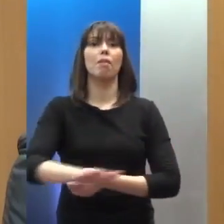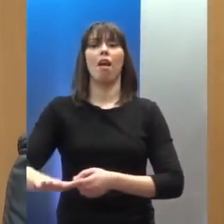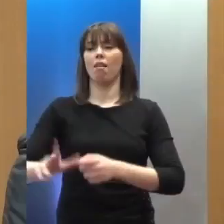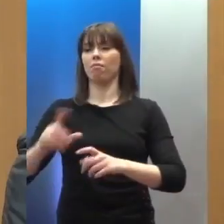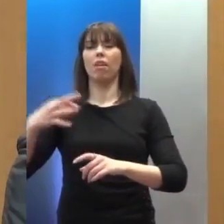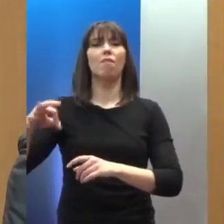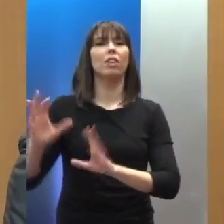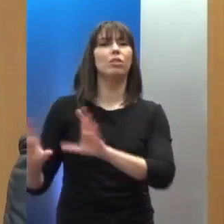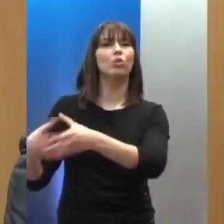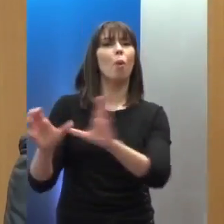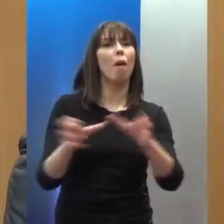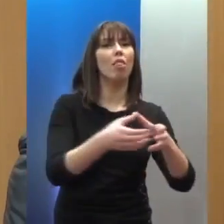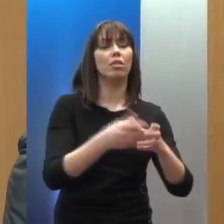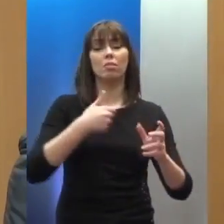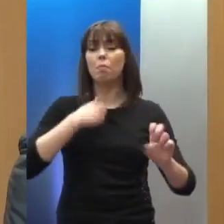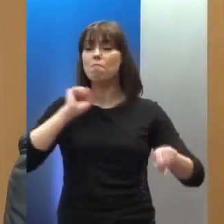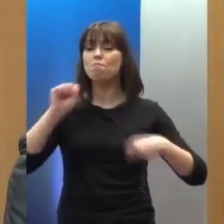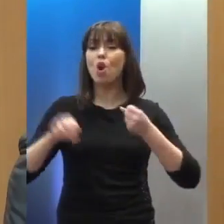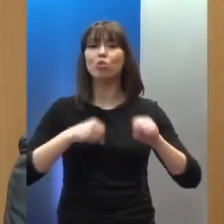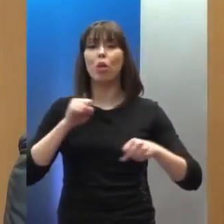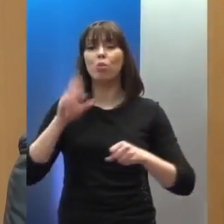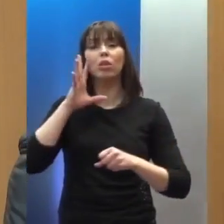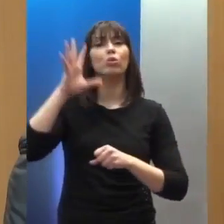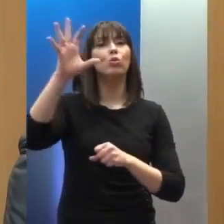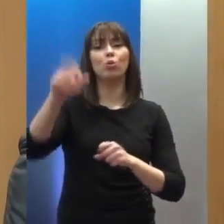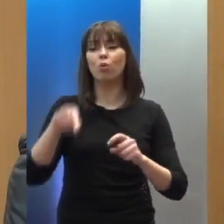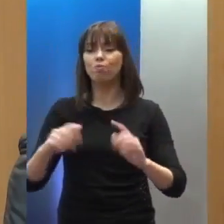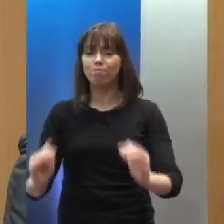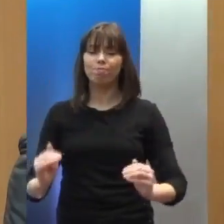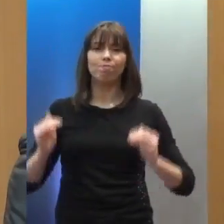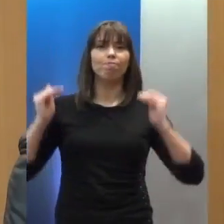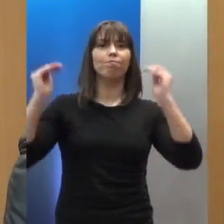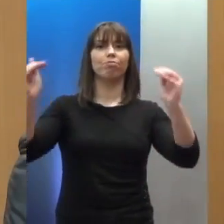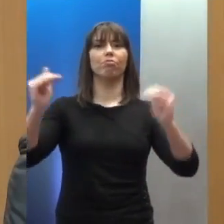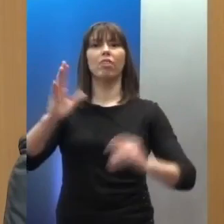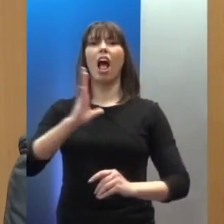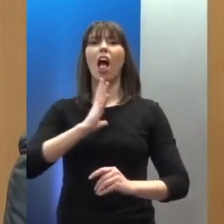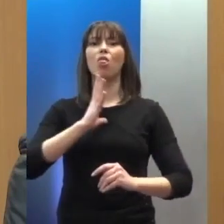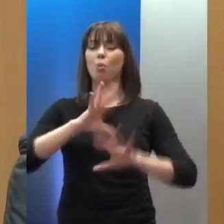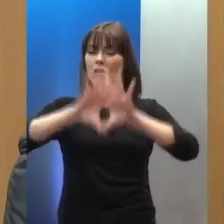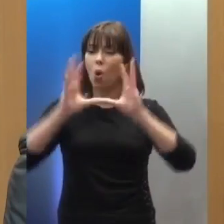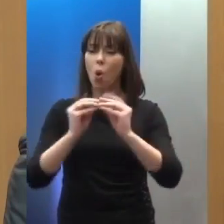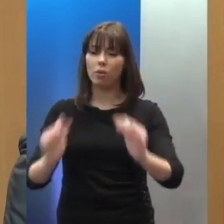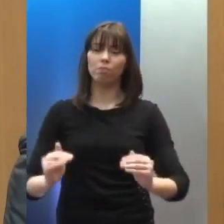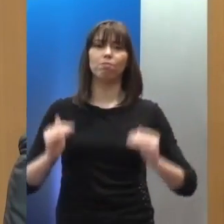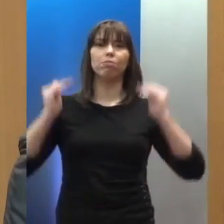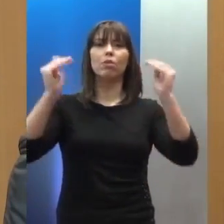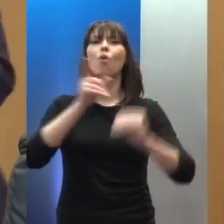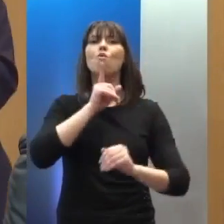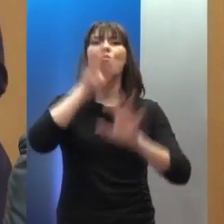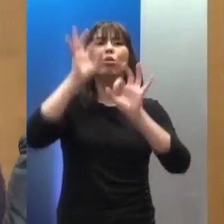αυτονόητα σε αυτούς, αλλά να βαθμίζουμε και εξελίσσουμε το ανθρώπινο γένος καθώς ετάχθημε.